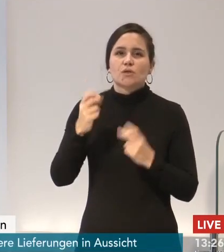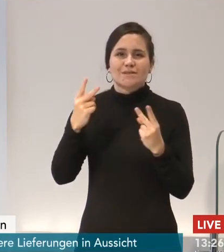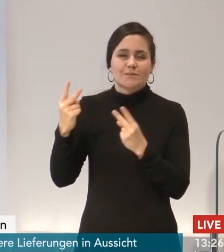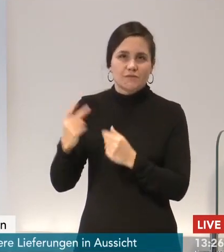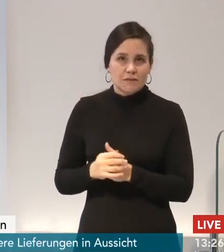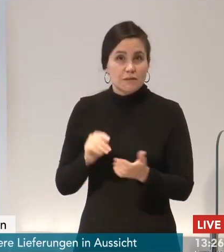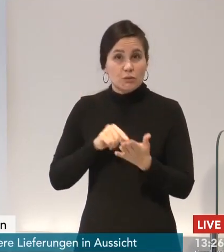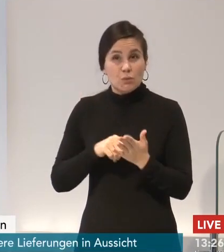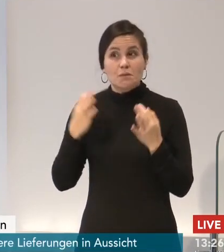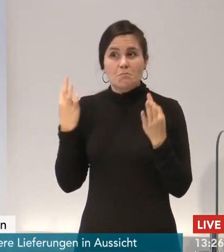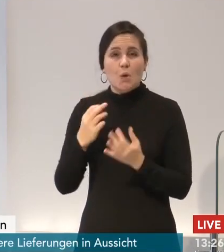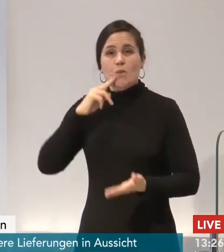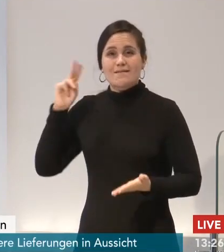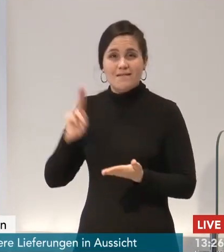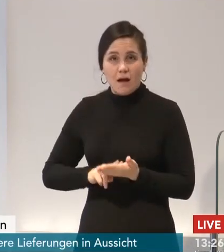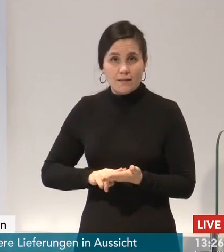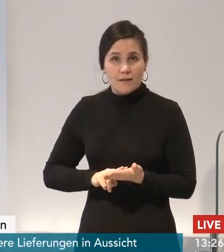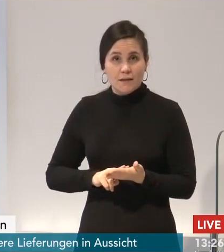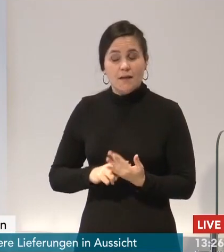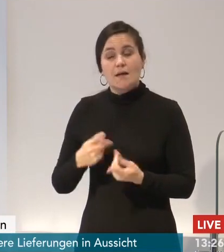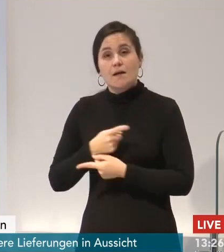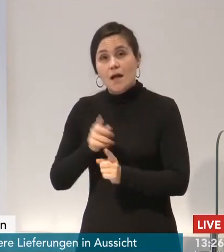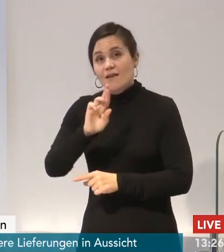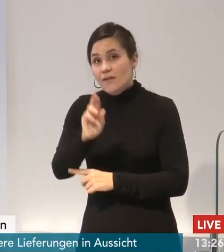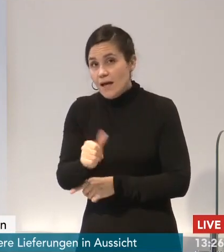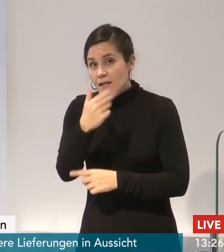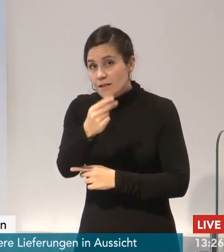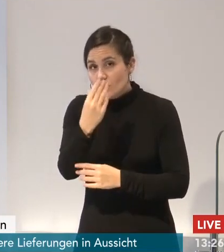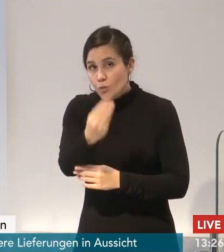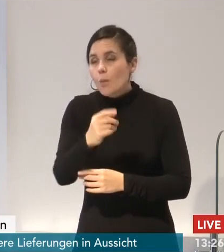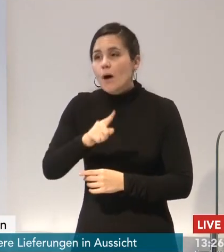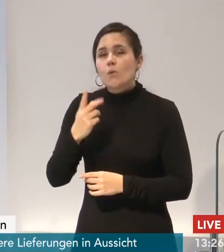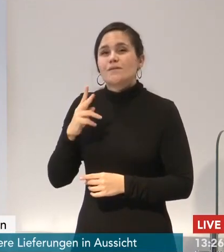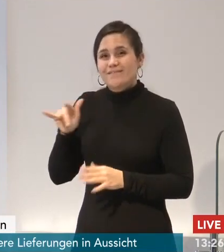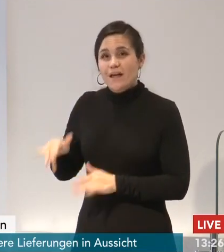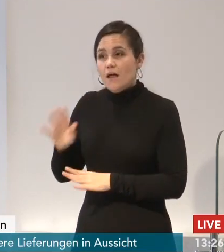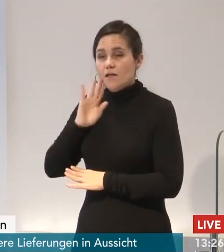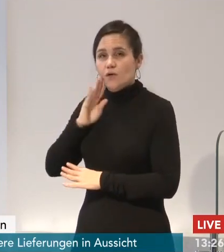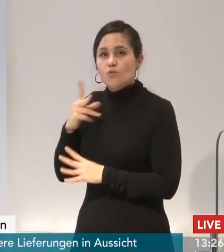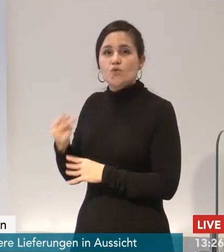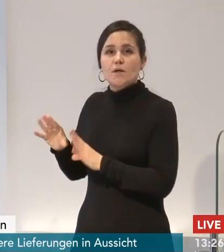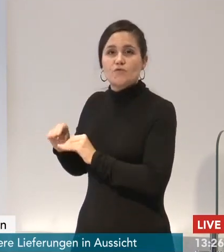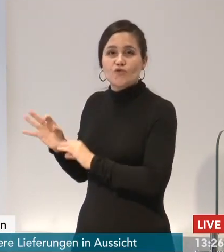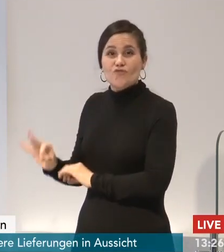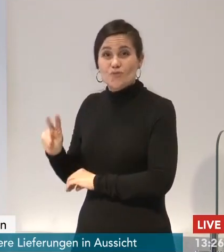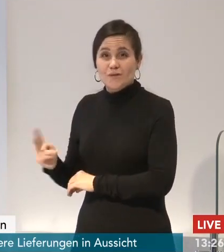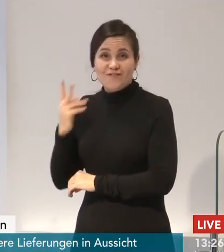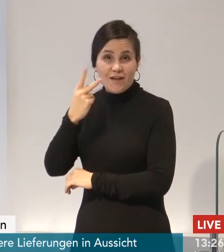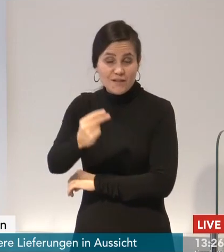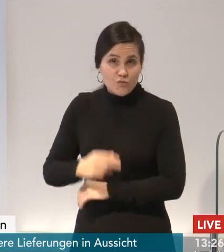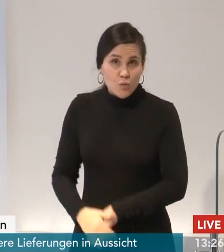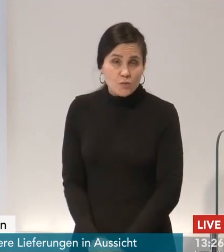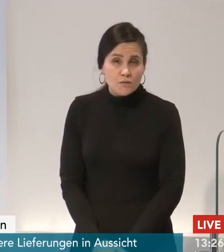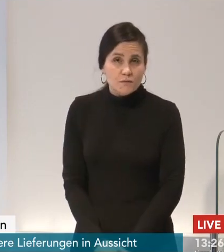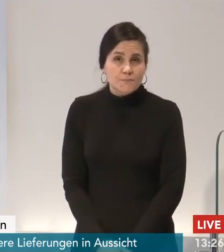alle, die einmal geimpft sind, auch so schnell wie möglich ein zweites Mal geimpft werden und dann eben auch umfänglich geschützt